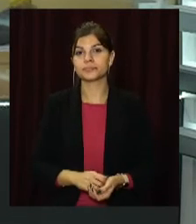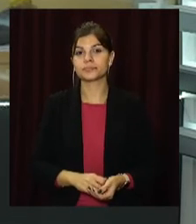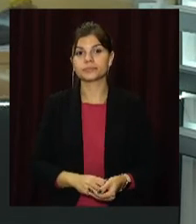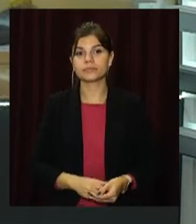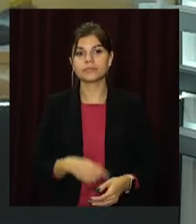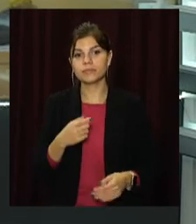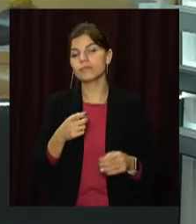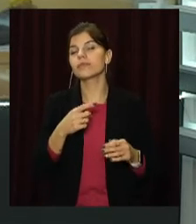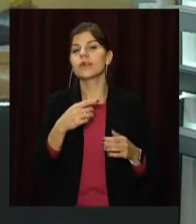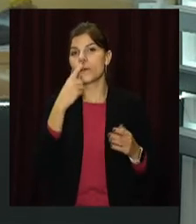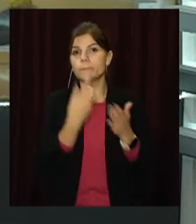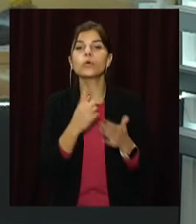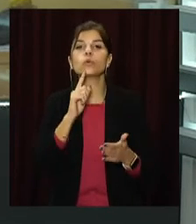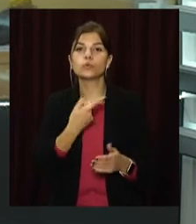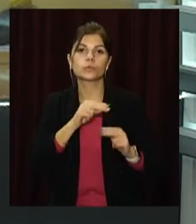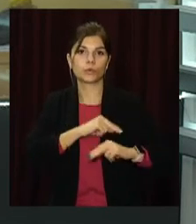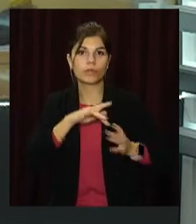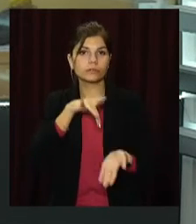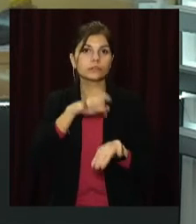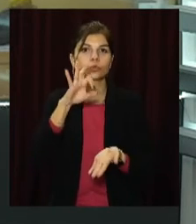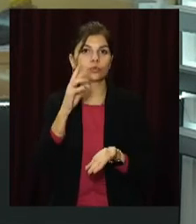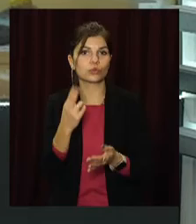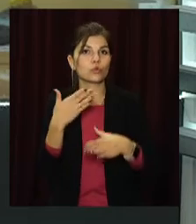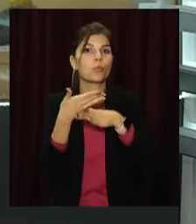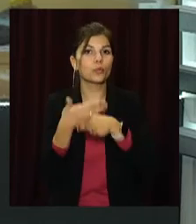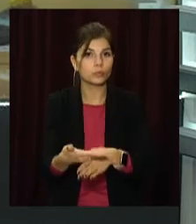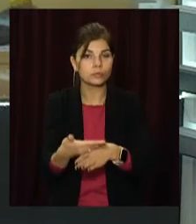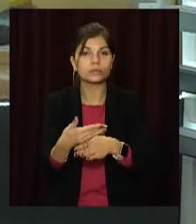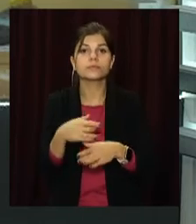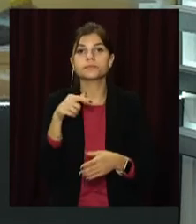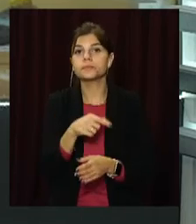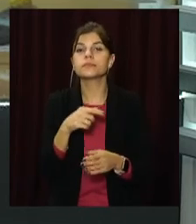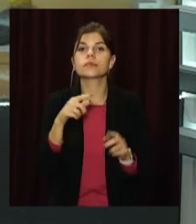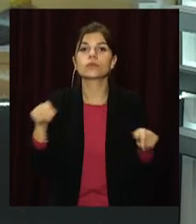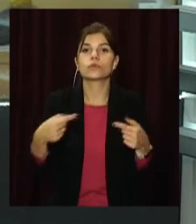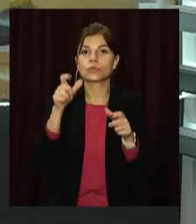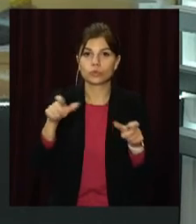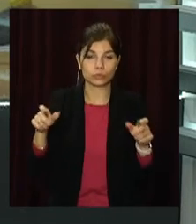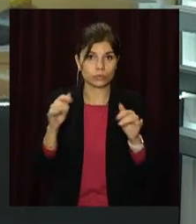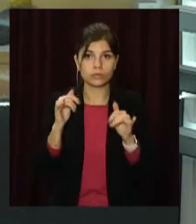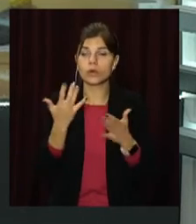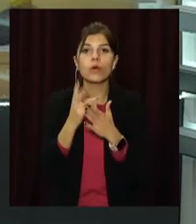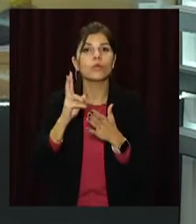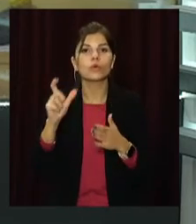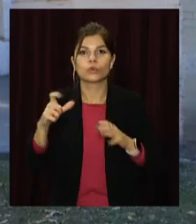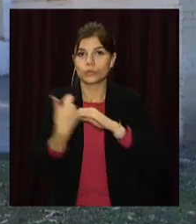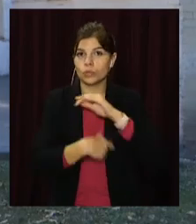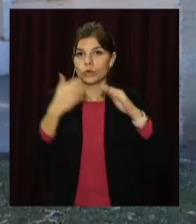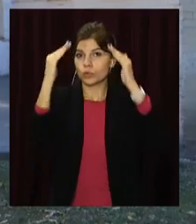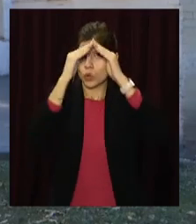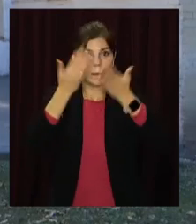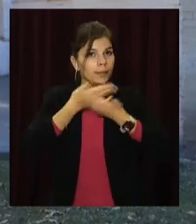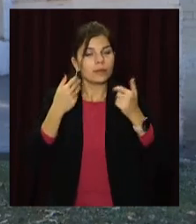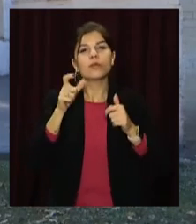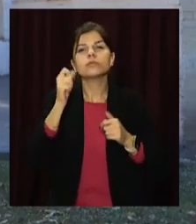самотні. Понад рік у Дніпрі працює Центр соціальної допомоги. Він створений для людей, які не мають даху над головою, та